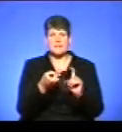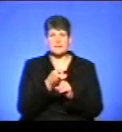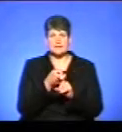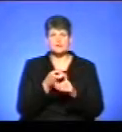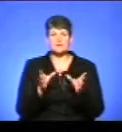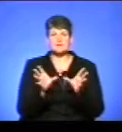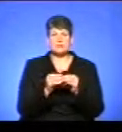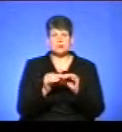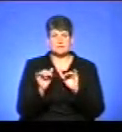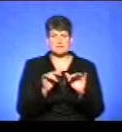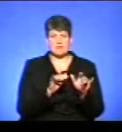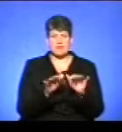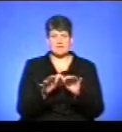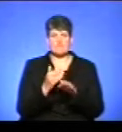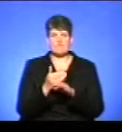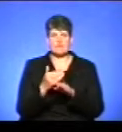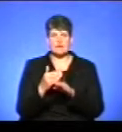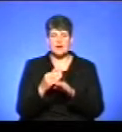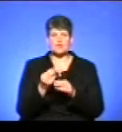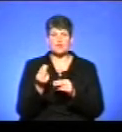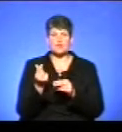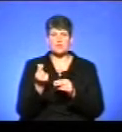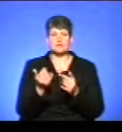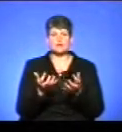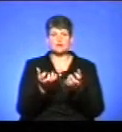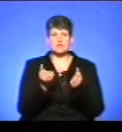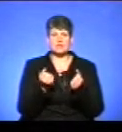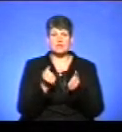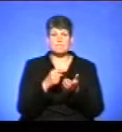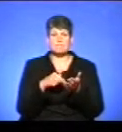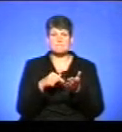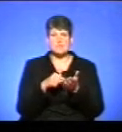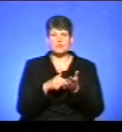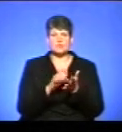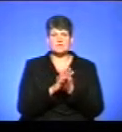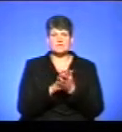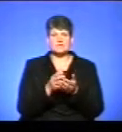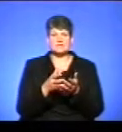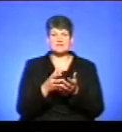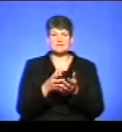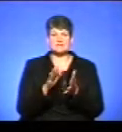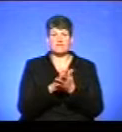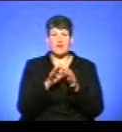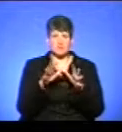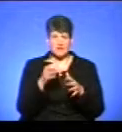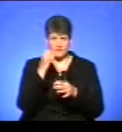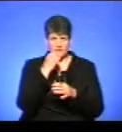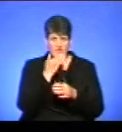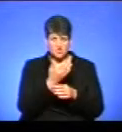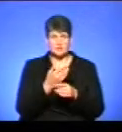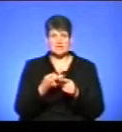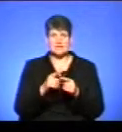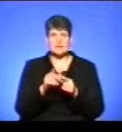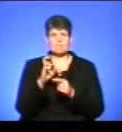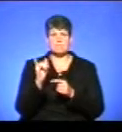спільної справи, виділяють відповідні кошти для отримання міського сміттєзвалища. Ми їм за це вдячні. В першу чергу, це, безумовно,